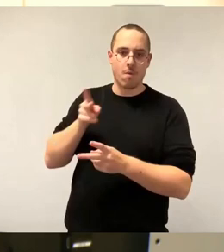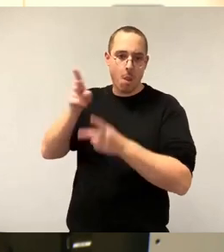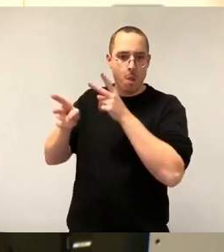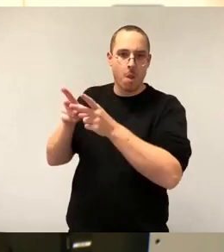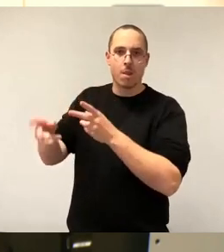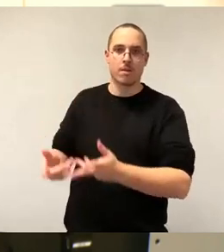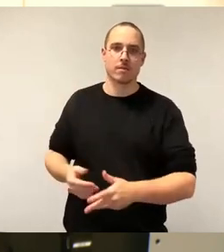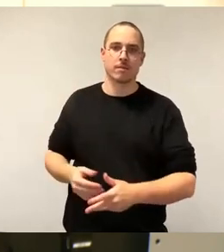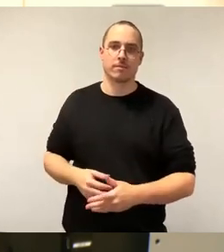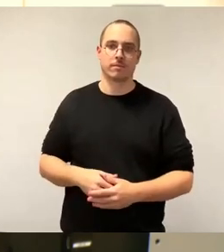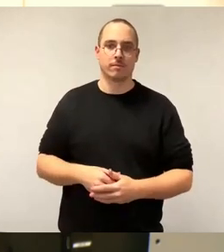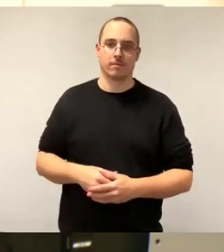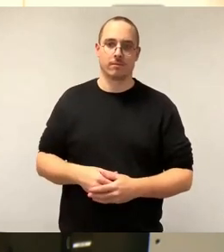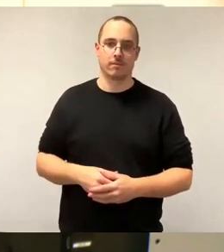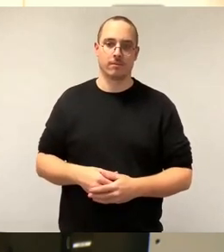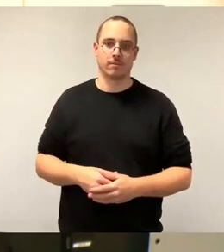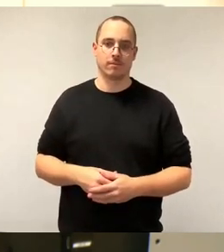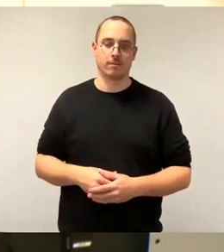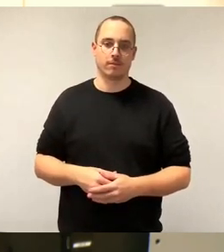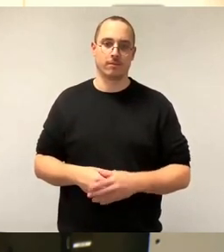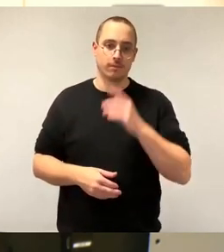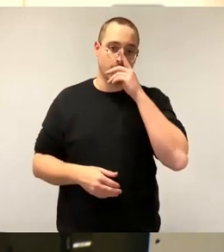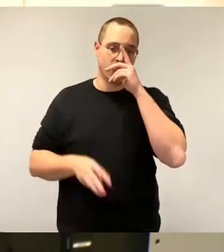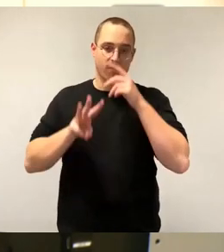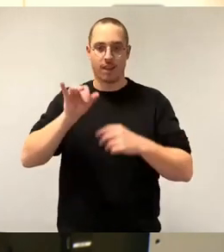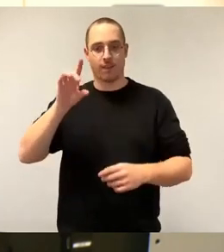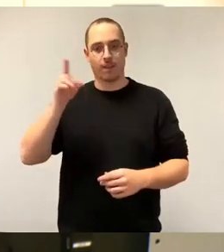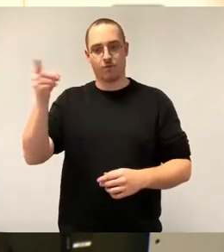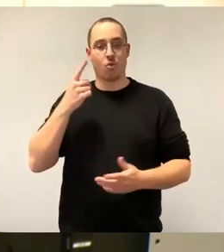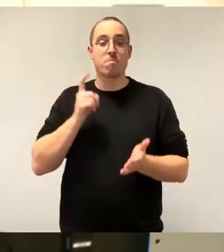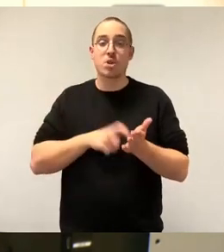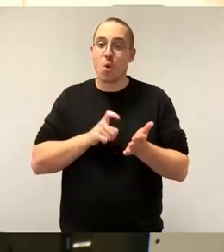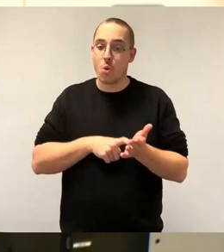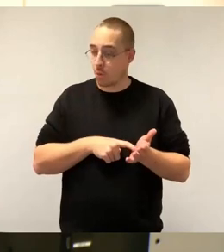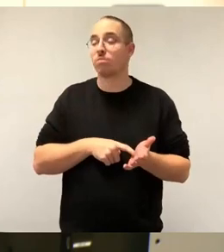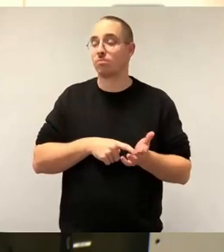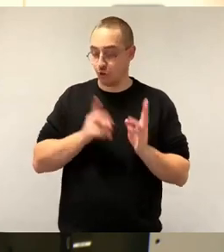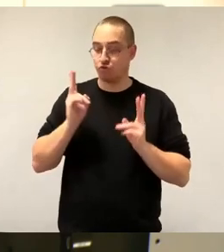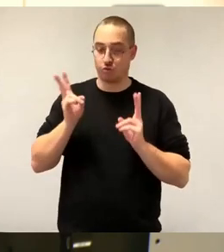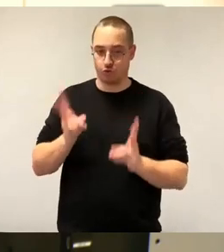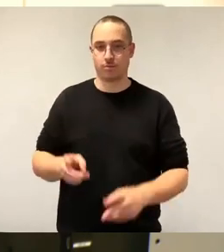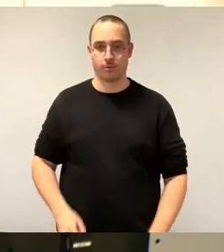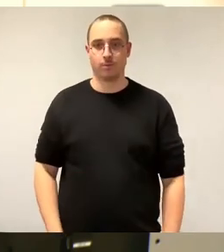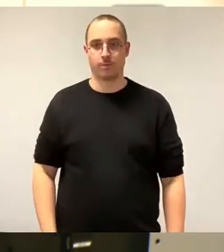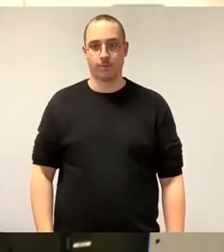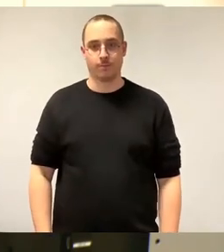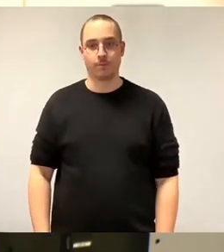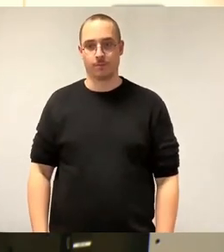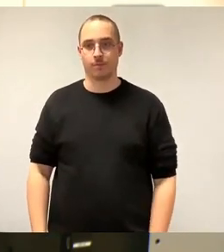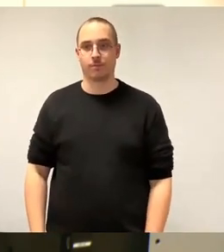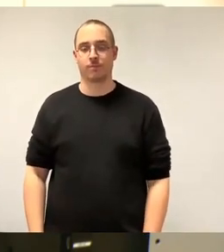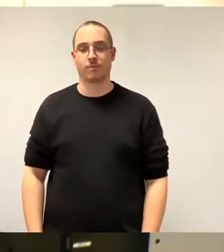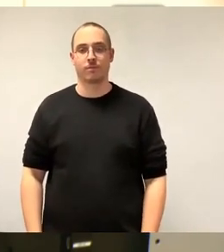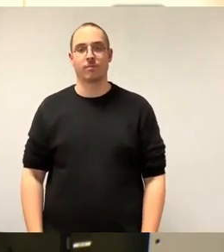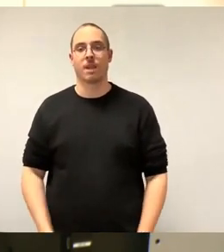Die Gründung der WED war richtig. Und ich glaube, es stimmt, dass die Bautätigkeit eingestellt ist. Sie haben das alles schon erzählt. Im privaten Bereich ist